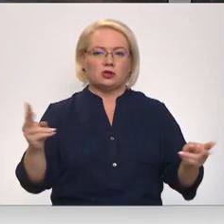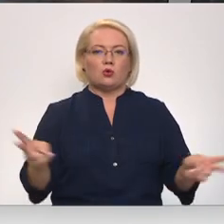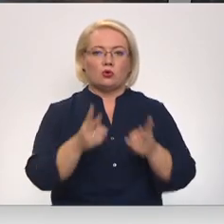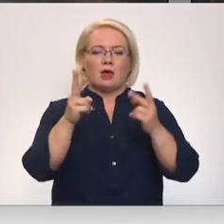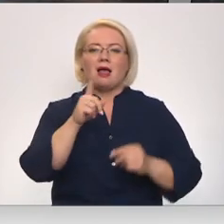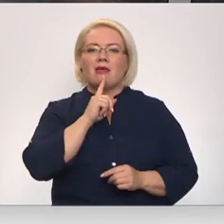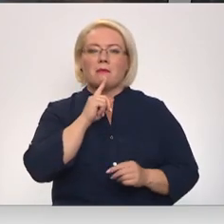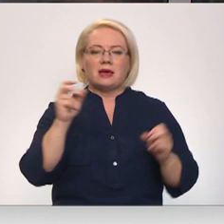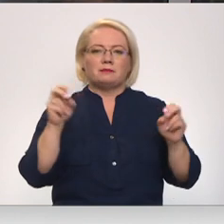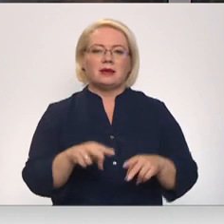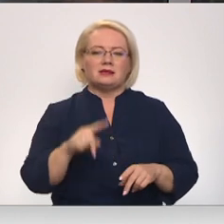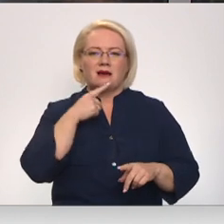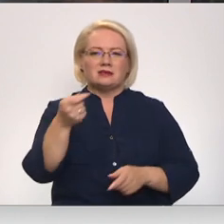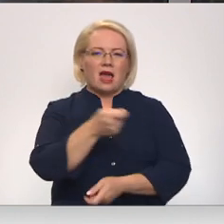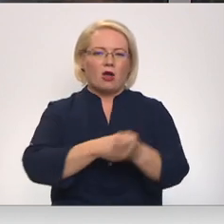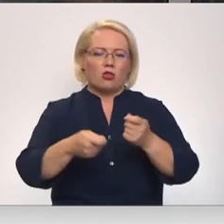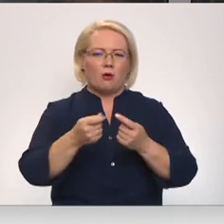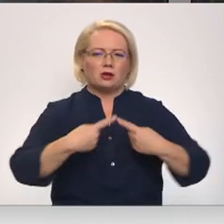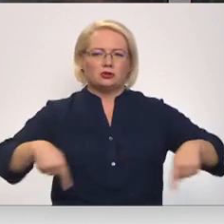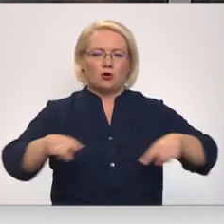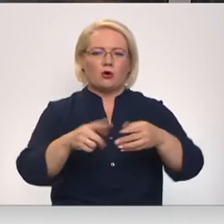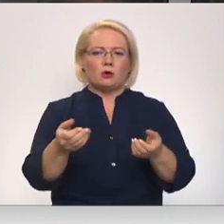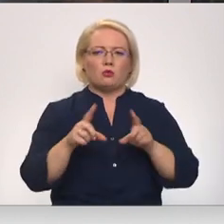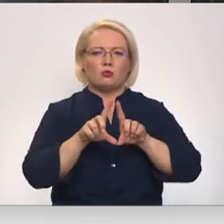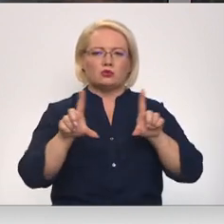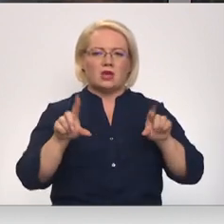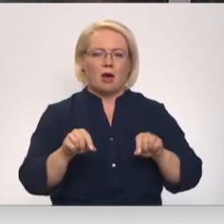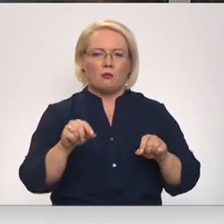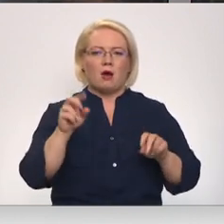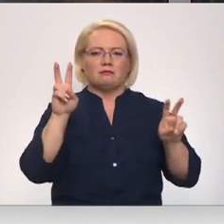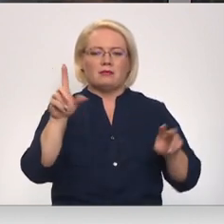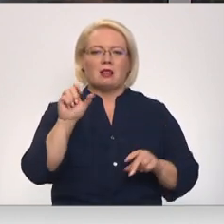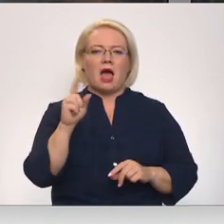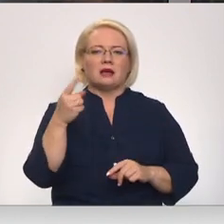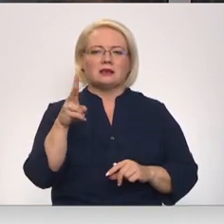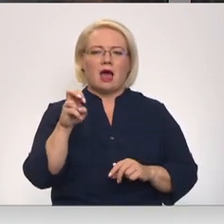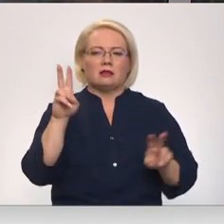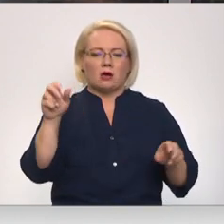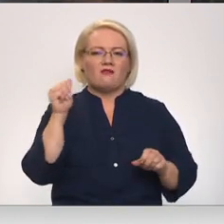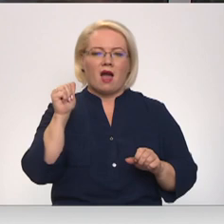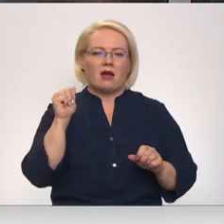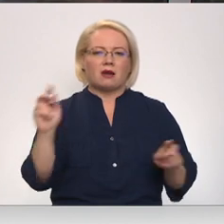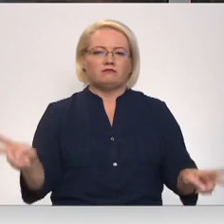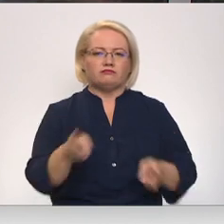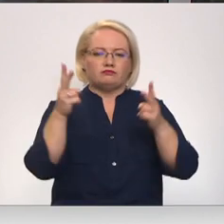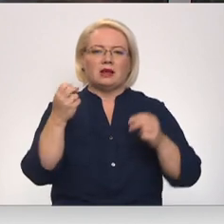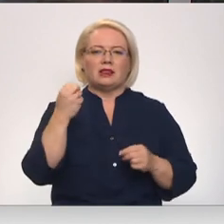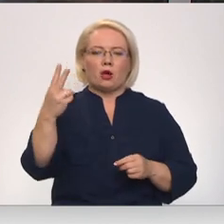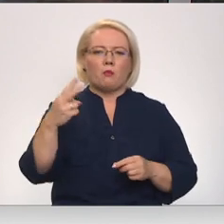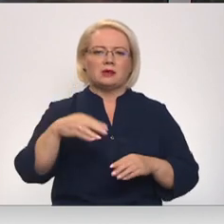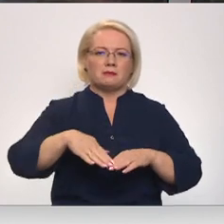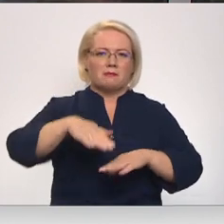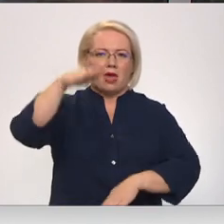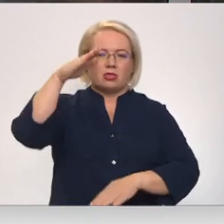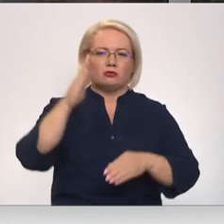Liepājas speciālās ekonomiskās zonas uzņēmā Sijā Laskana, kura vakarā aizdegās 12 metrus augsta šķelda